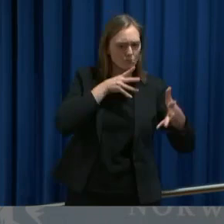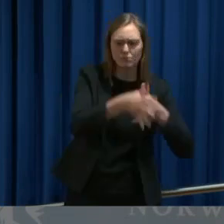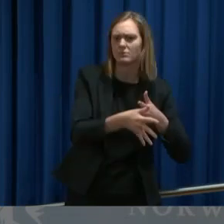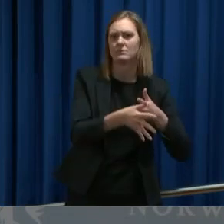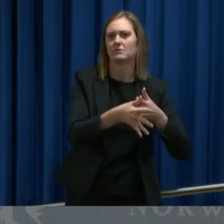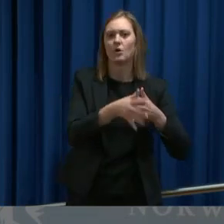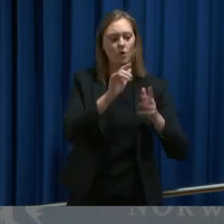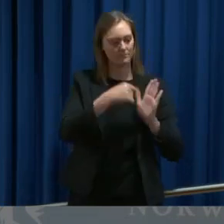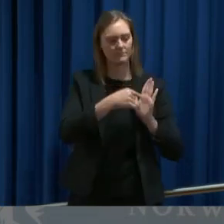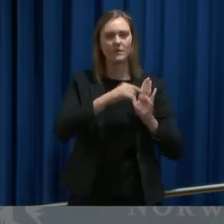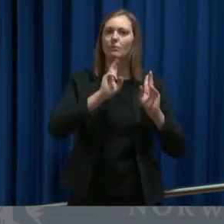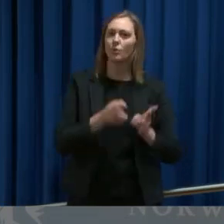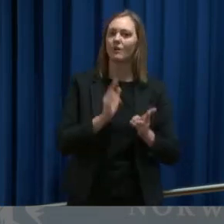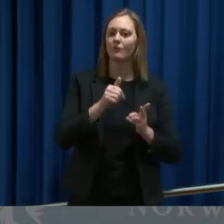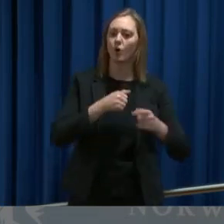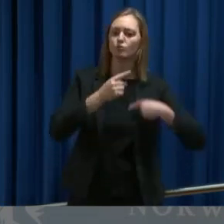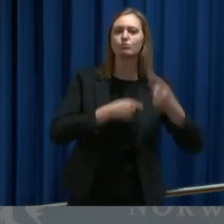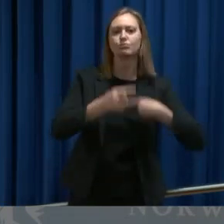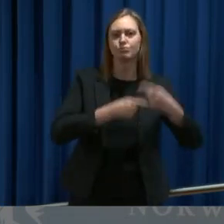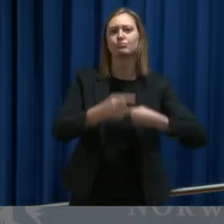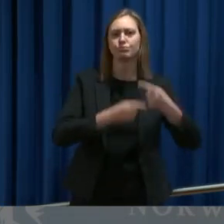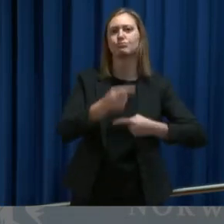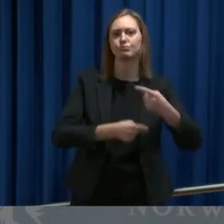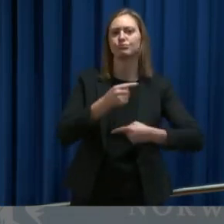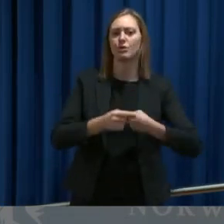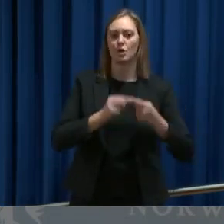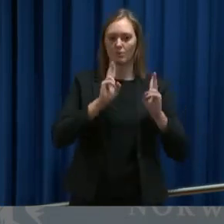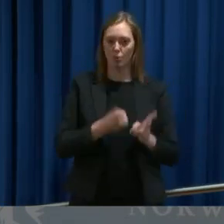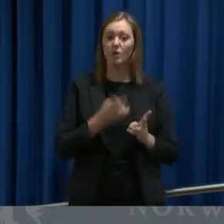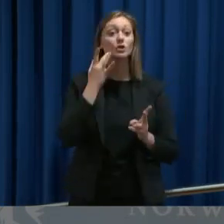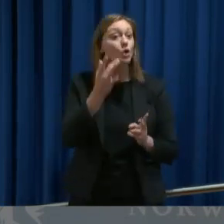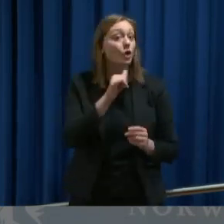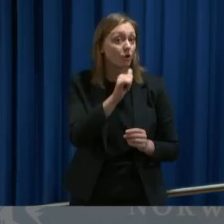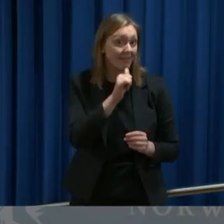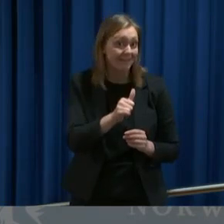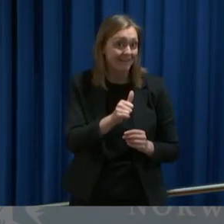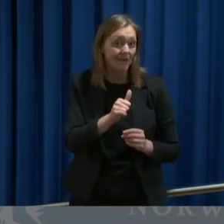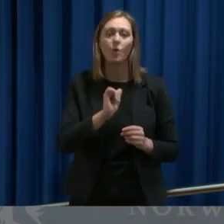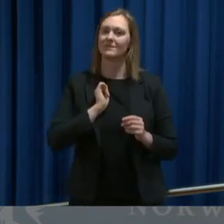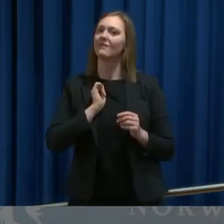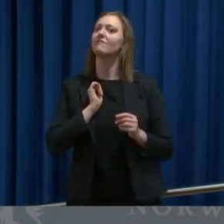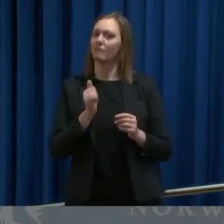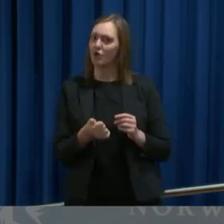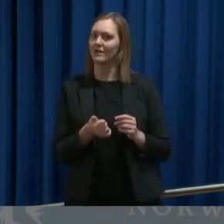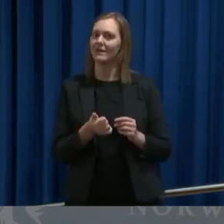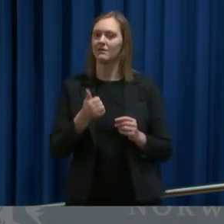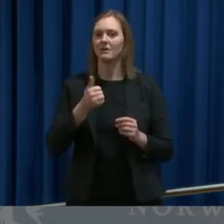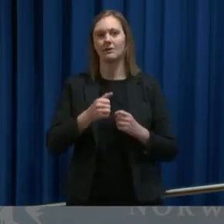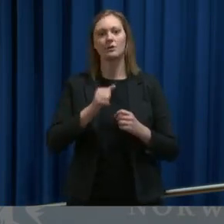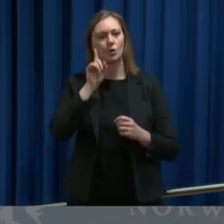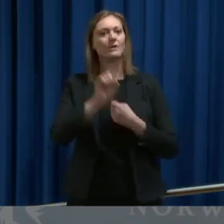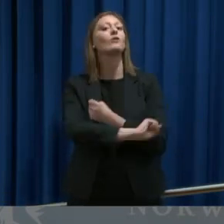som skal brukes for å holde hjulene i gang. Det skal brukes når det er nødvendig og det skal selvsagt være forsvarlig.